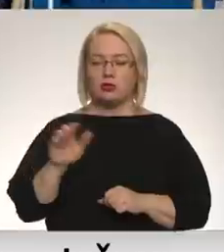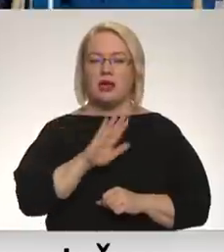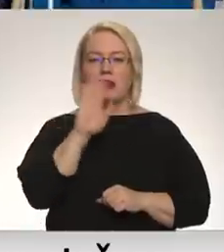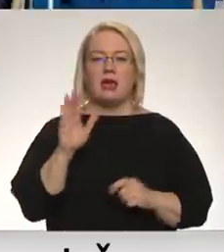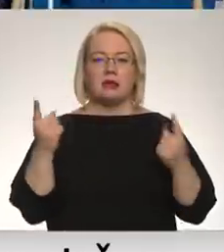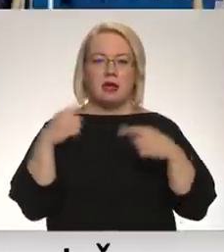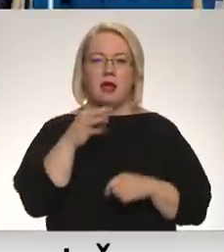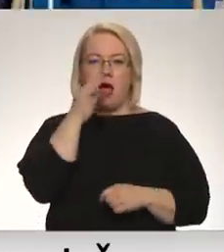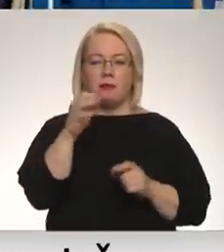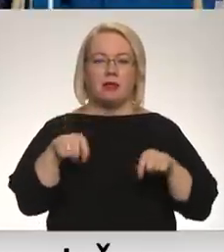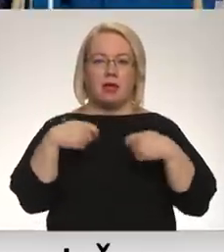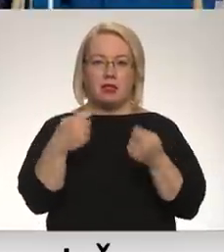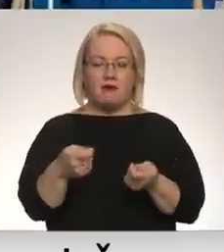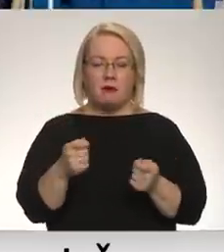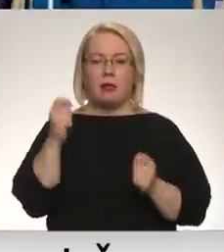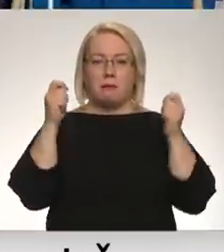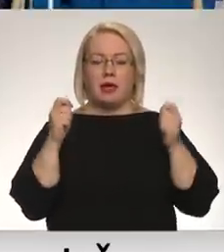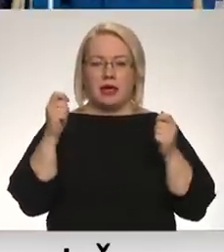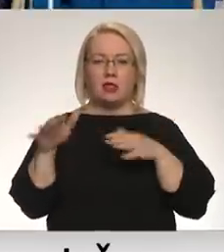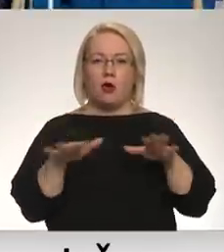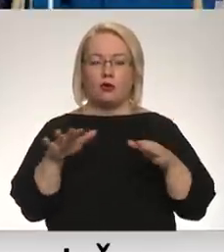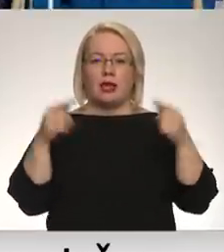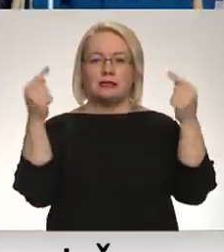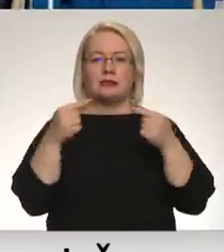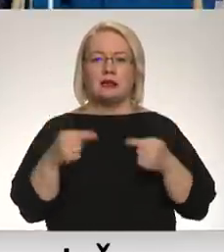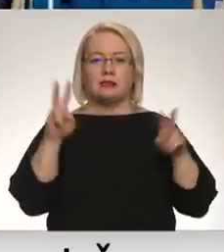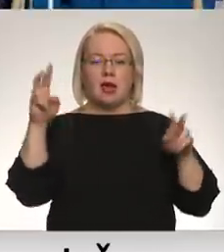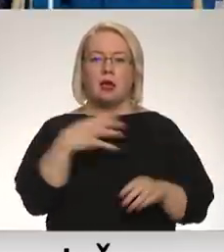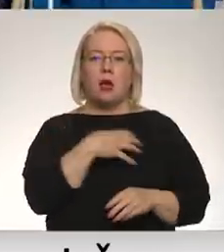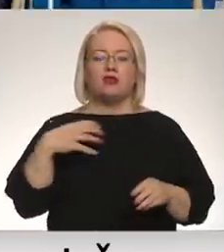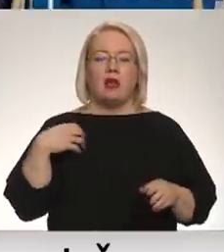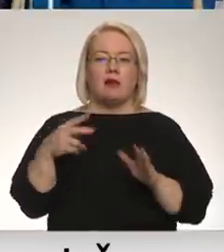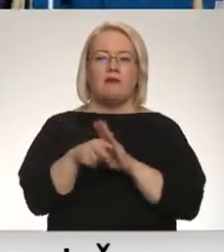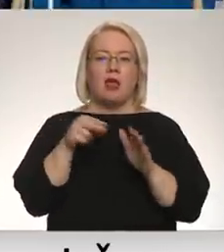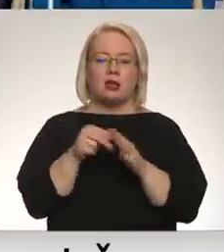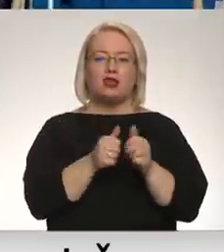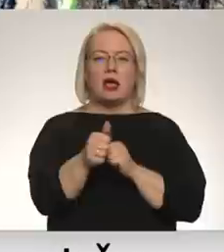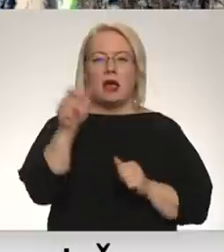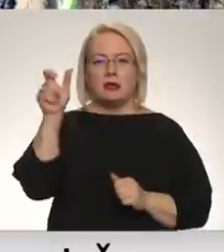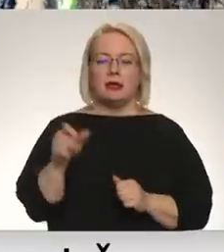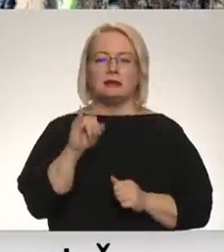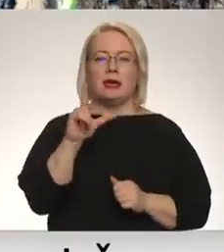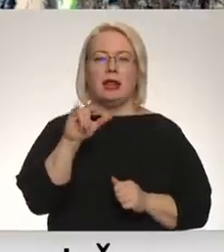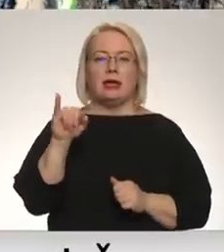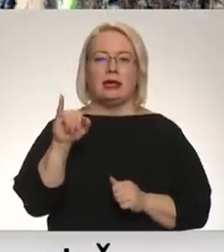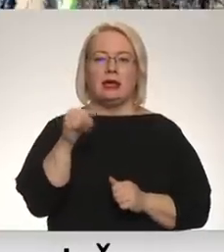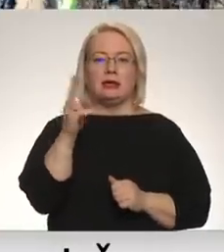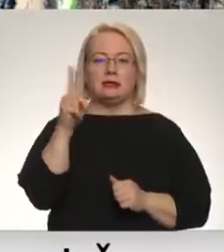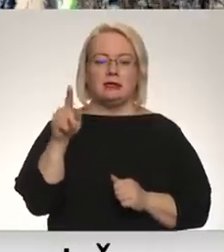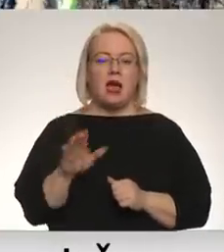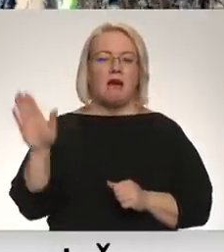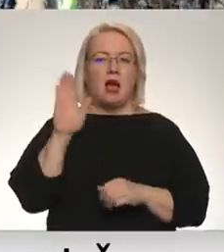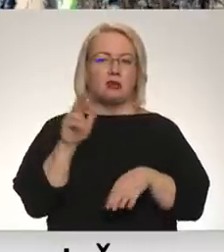nesniedza. Tikmēr pašu piketu rīkoja jaunās saskaņas pašvaldība vēlēšana kandidāts Aleksandrs Iļģins, kuru valsts policijas